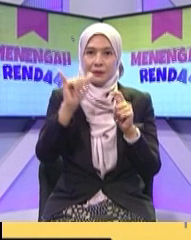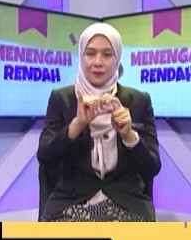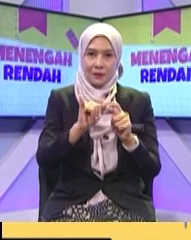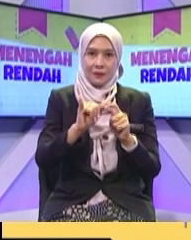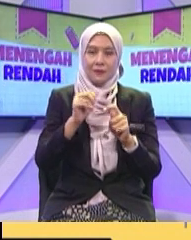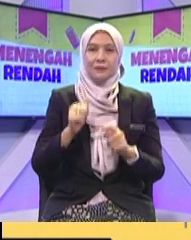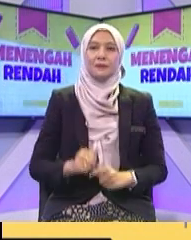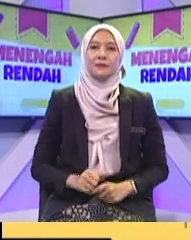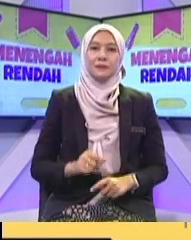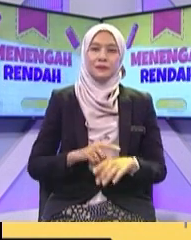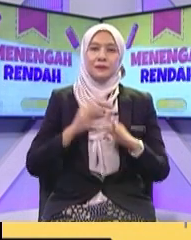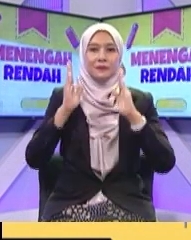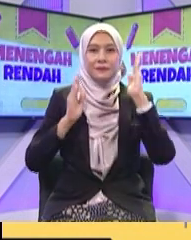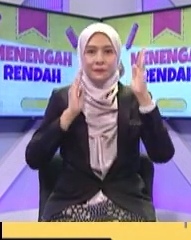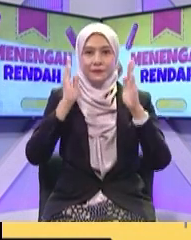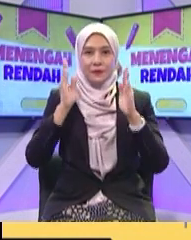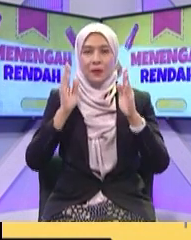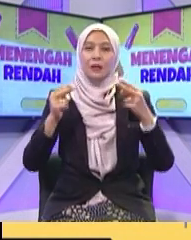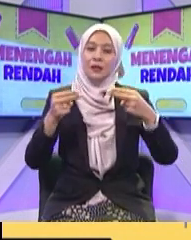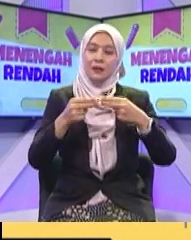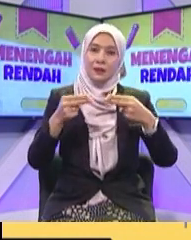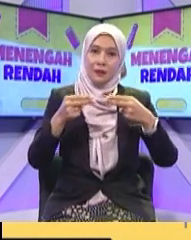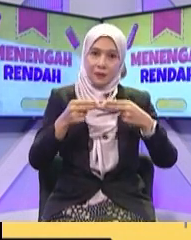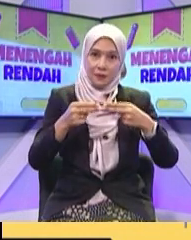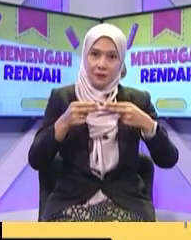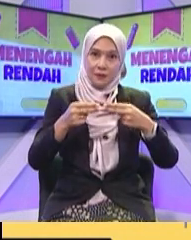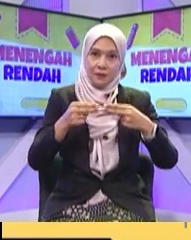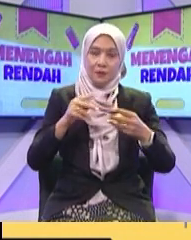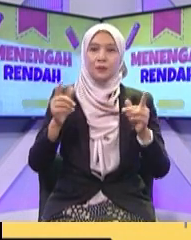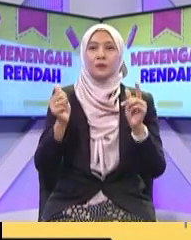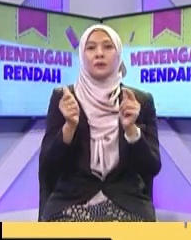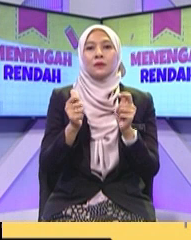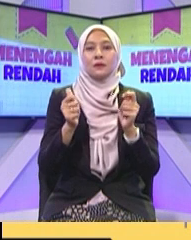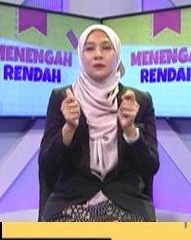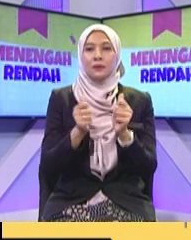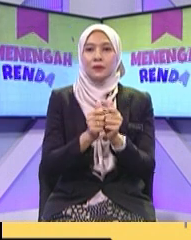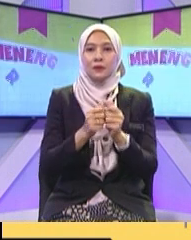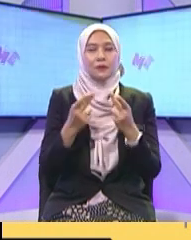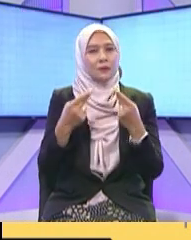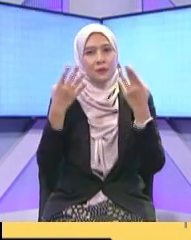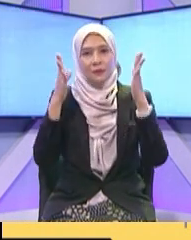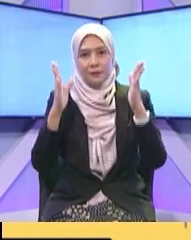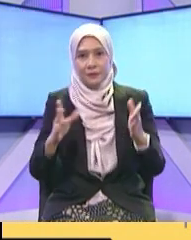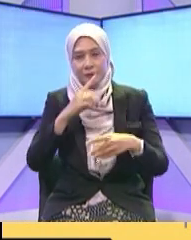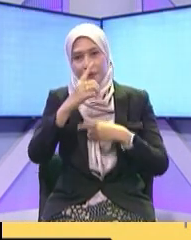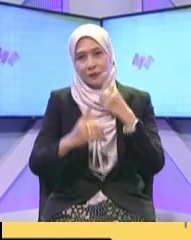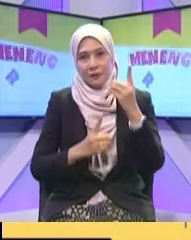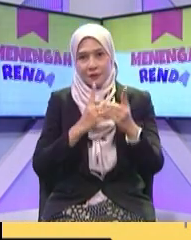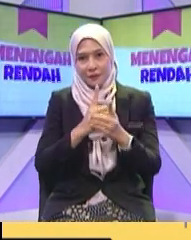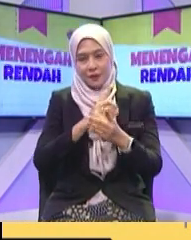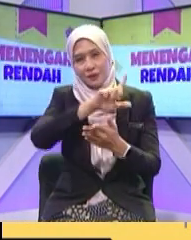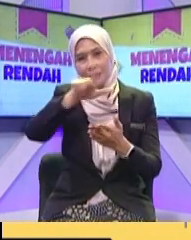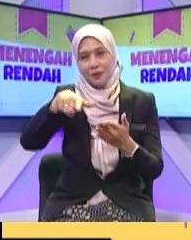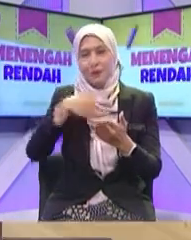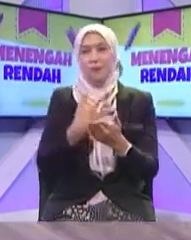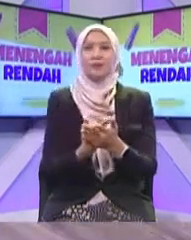saja Di seluruh dunia Dengan mudah Dengan mudah Murid-murid di rumah Ataupun adik Khalif Masa-masa nanti Dia melanjutkan Pelajaran ke luar